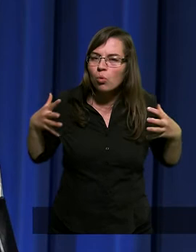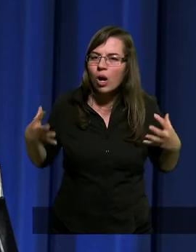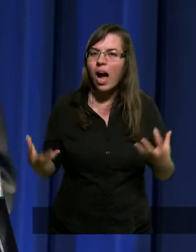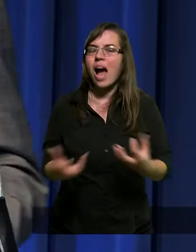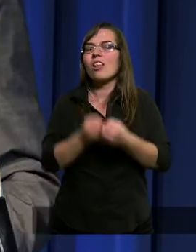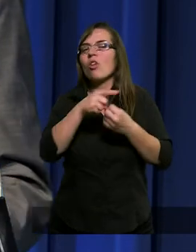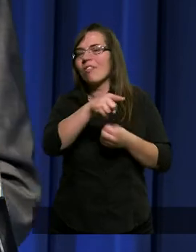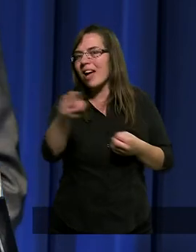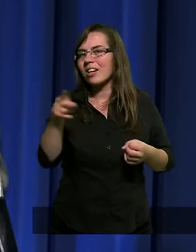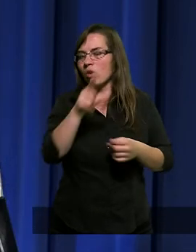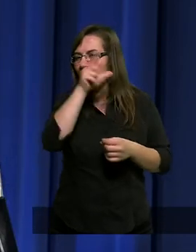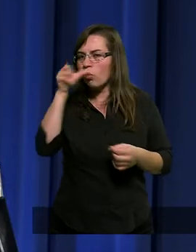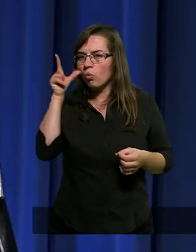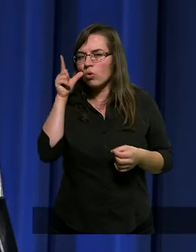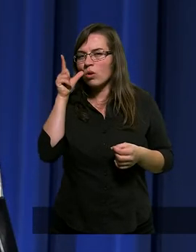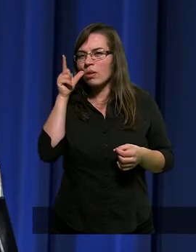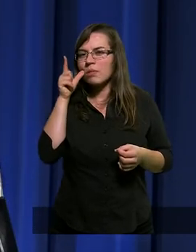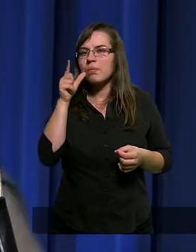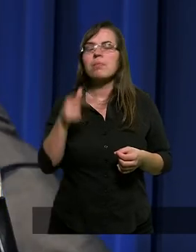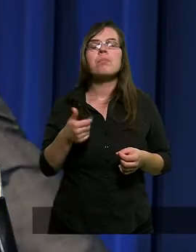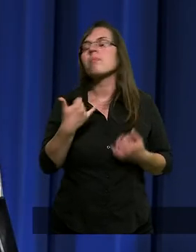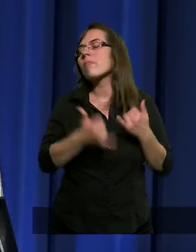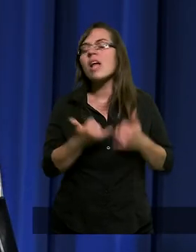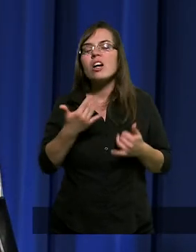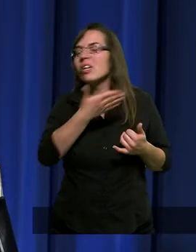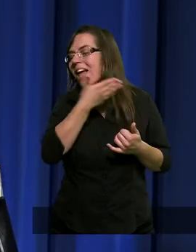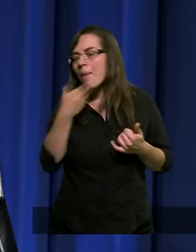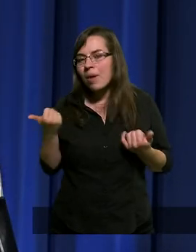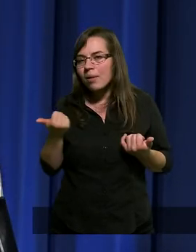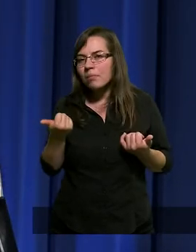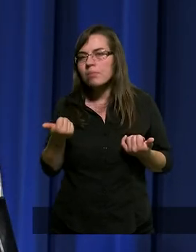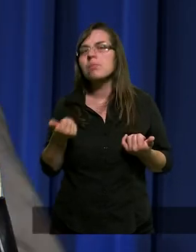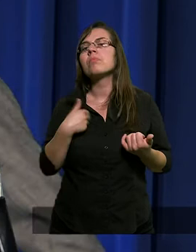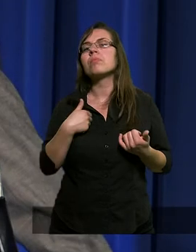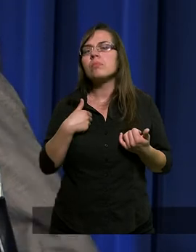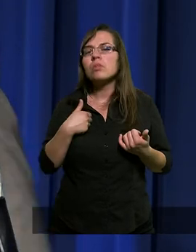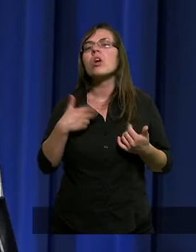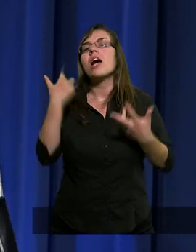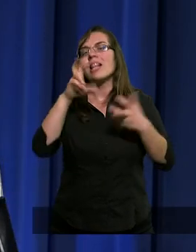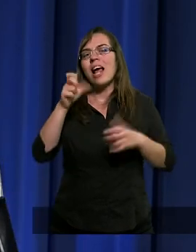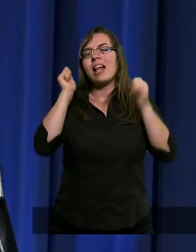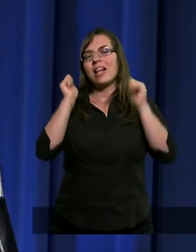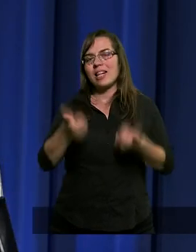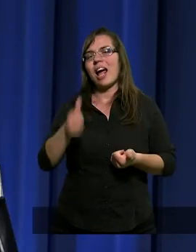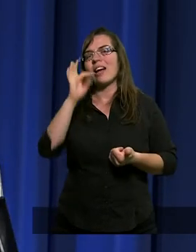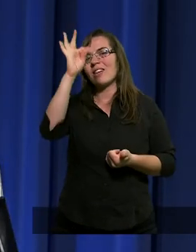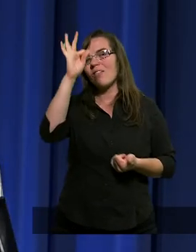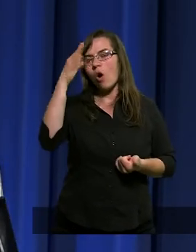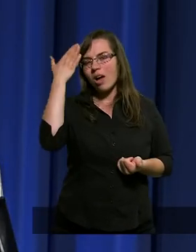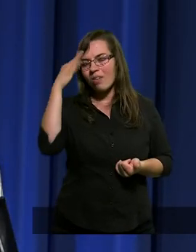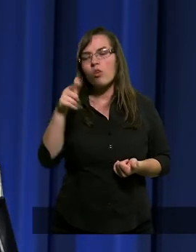ratowania ludzi? Ale jeżeli nie ma, to niech się, ojcze, stanie twoja wola.